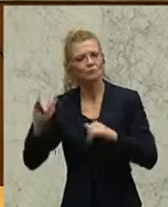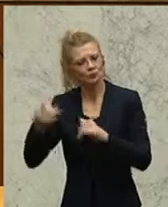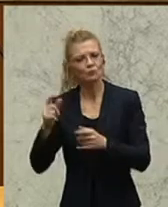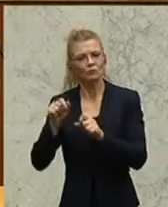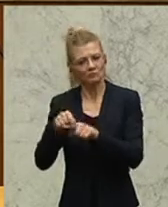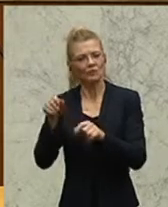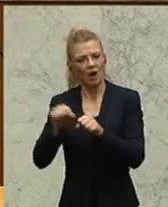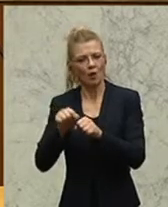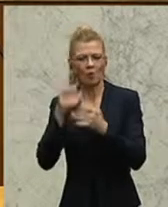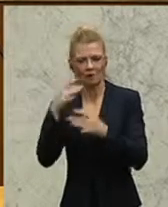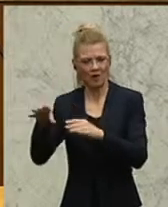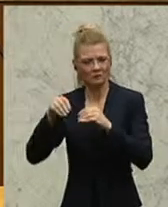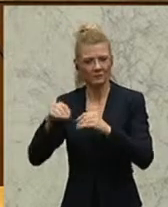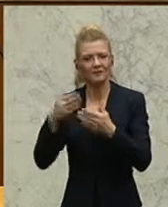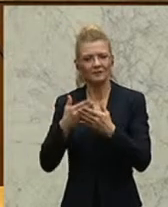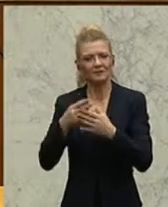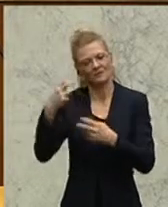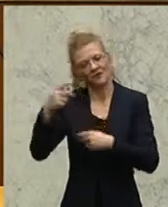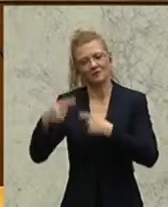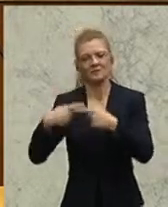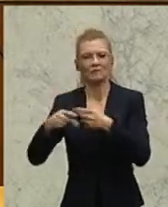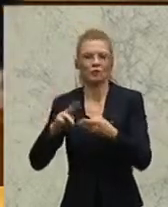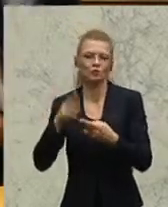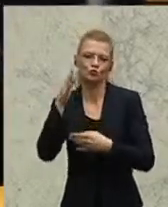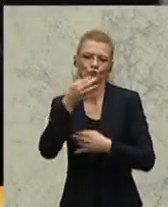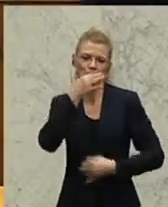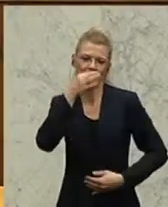Österreich weiterzuentwickeln und noch zukunftsfähiger zu machen.